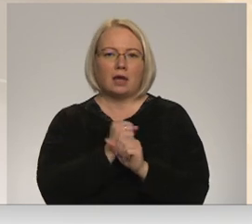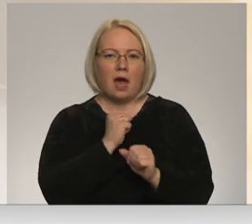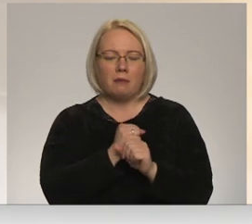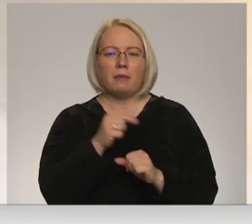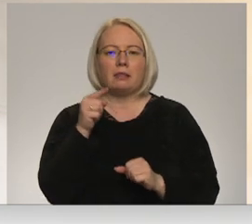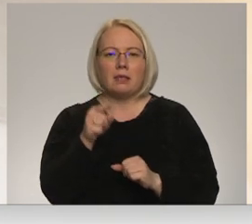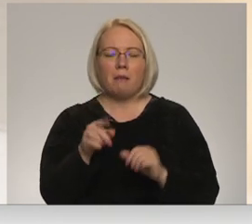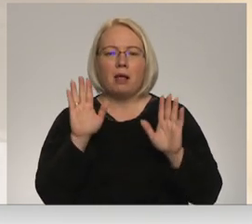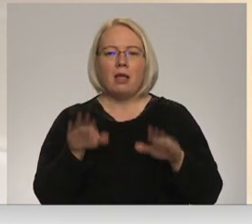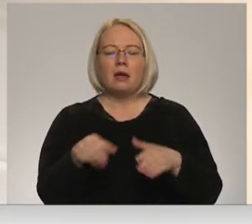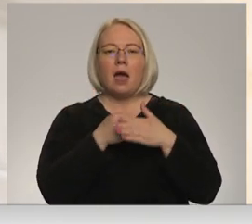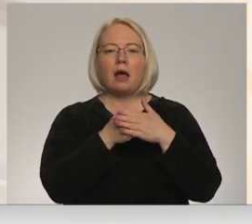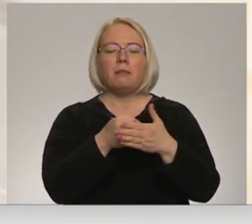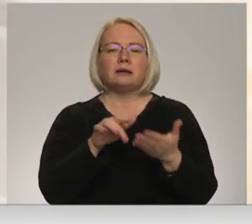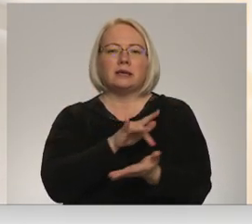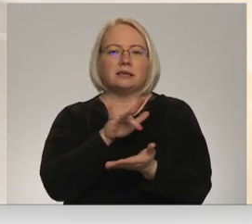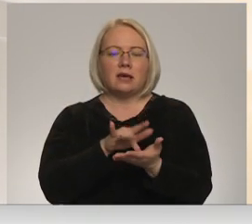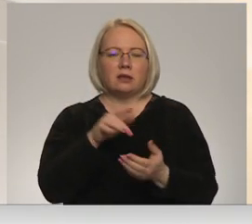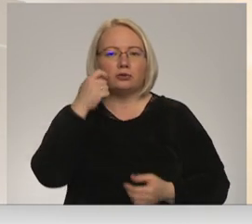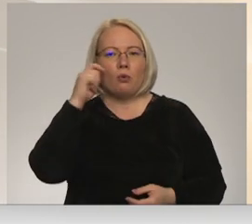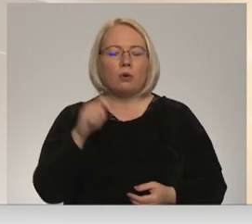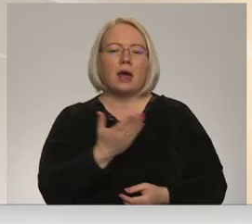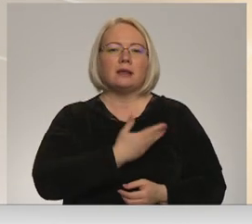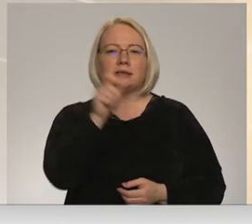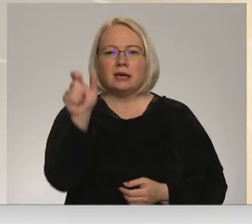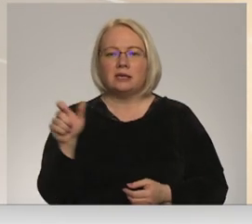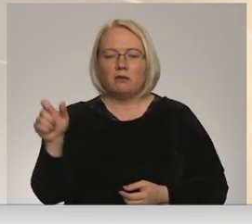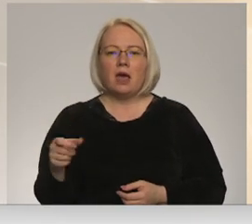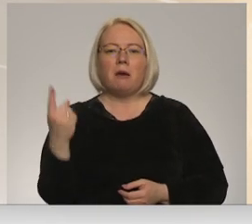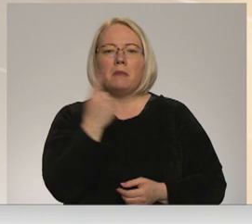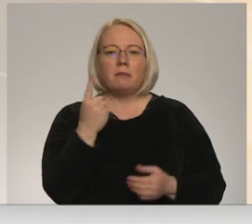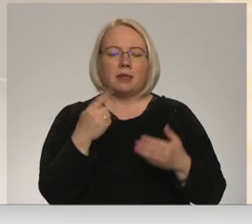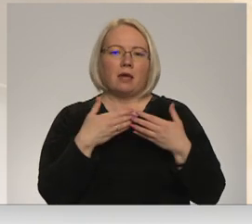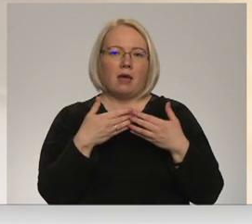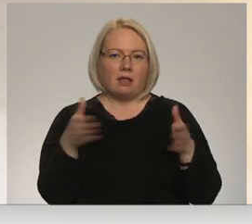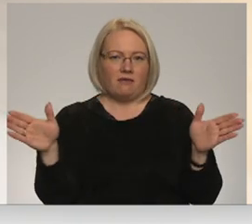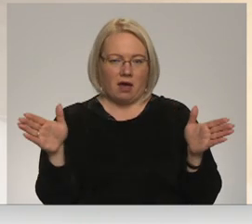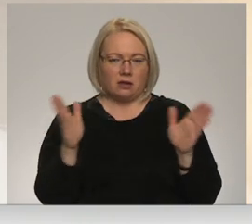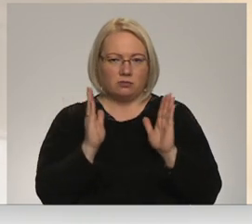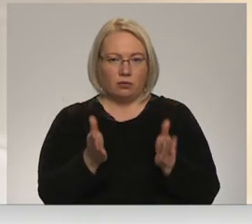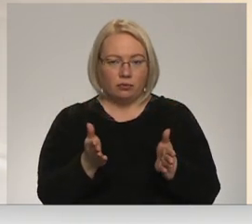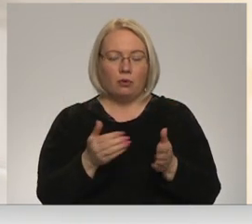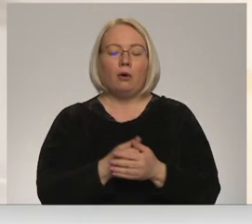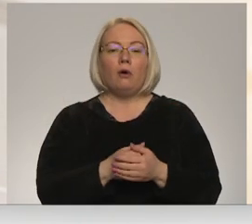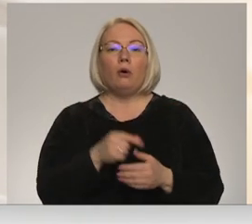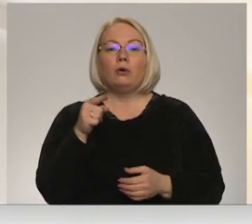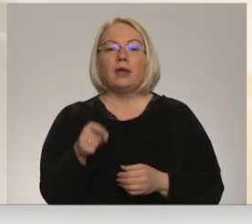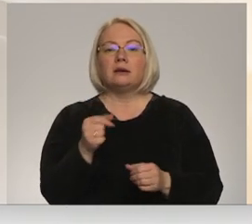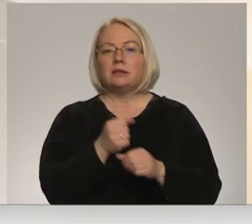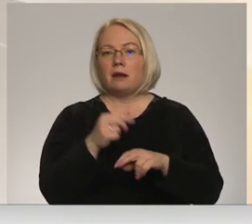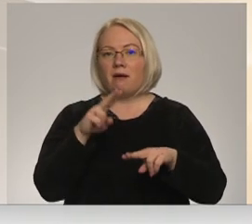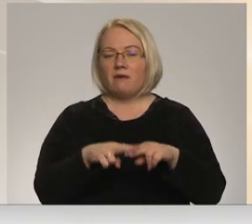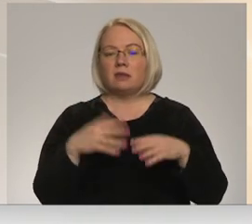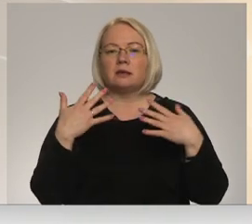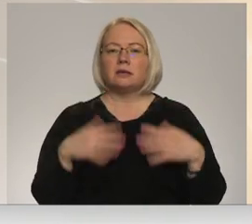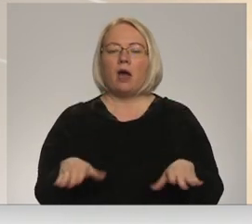tam, lai šis atbalsta centrs Ukraiņas civiliedzīvotājiem pirmdien varētu vērt savas durvis. Un šīs darba vietas jau